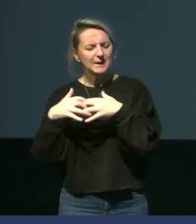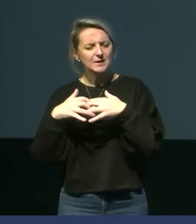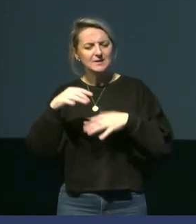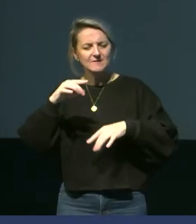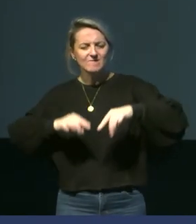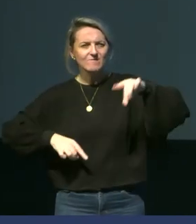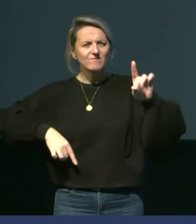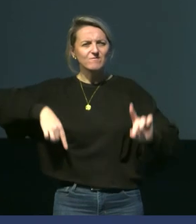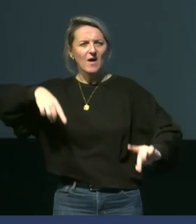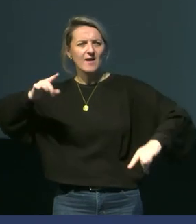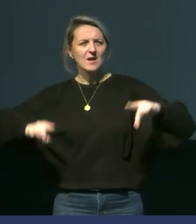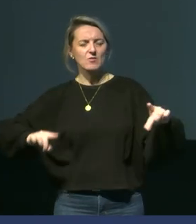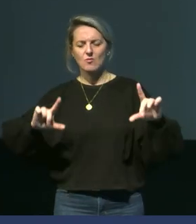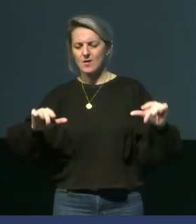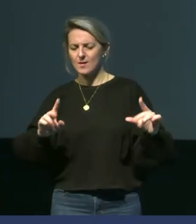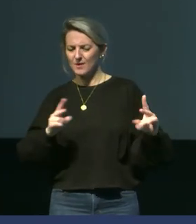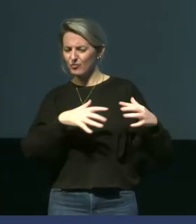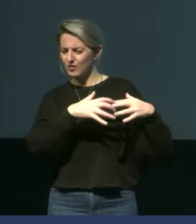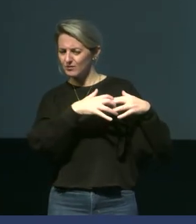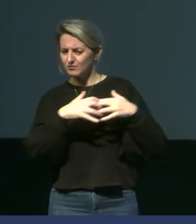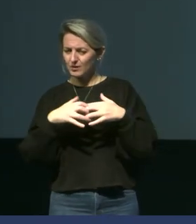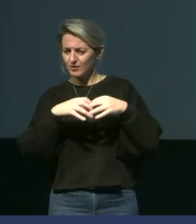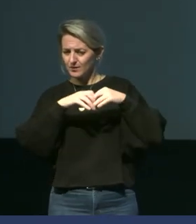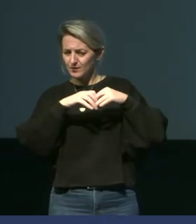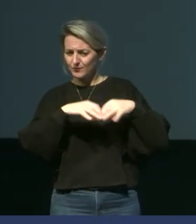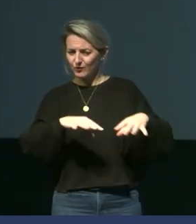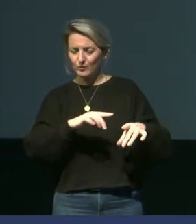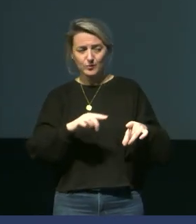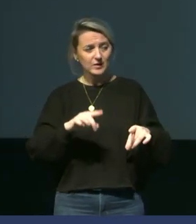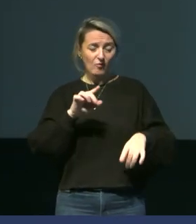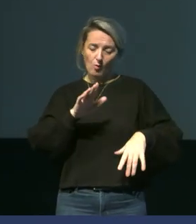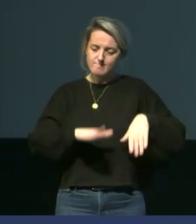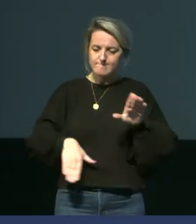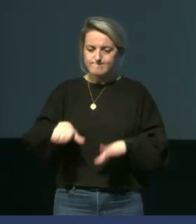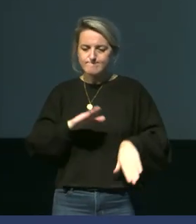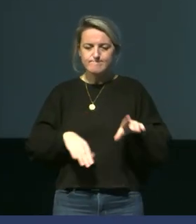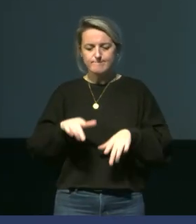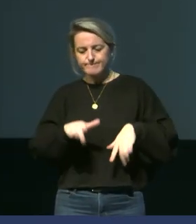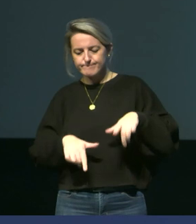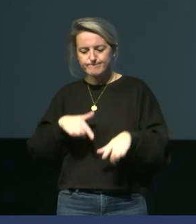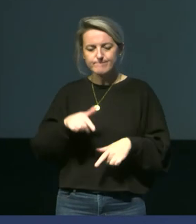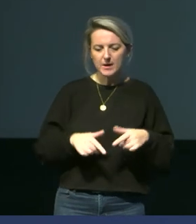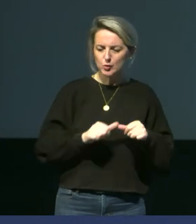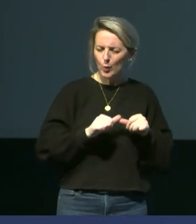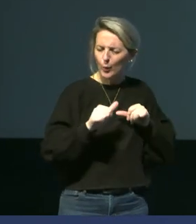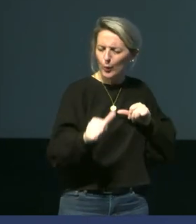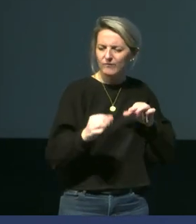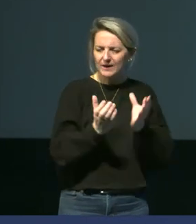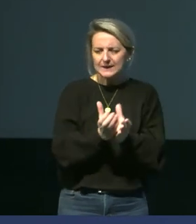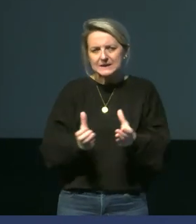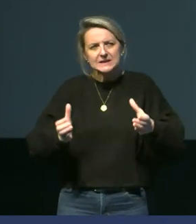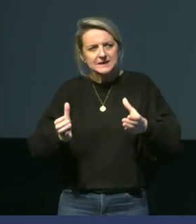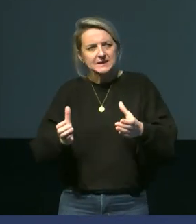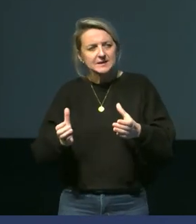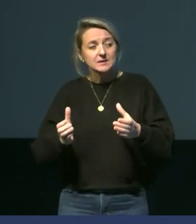chose qu'on a observé où parfois la banquise ne débâcle plus, les individus vont être obligés de marcher plus longtemps pour aller retrouver leur nid. On